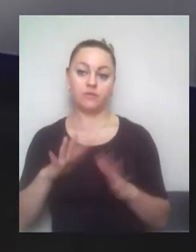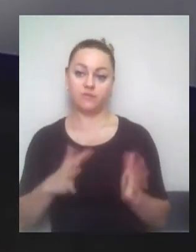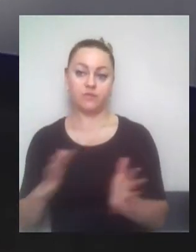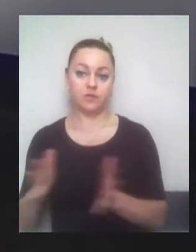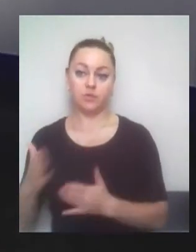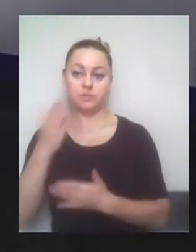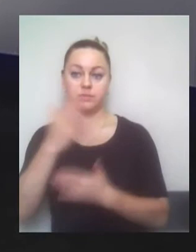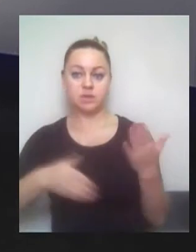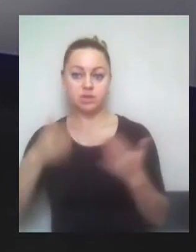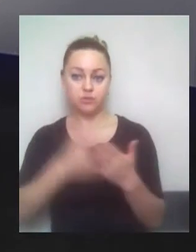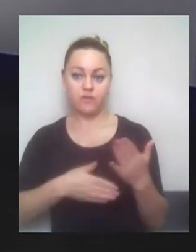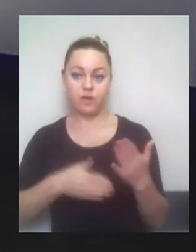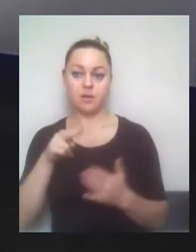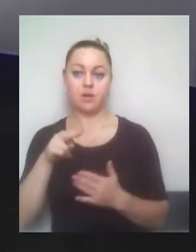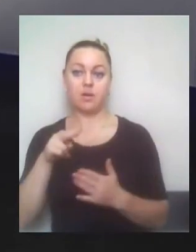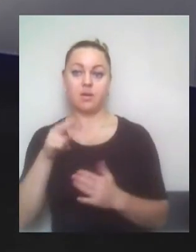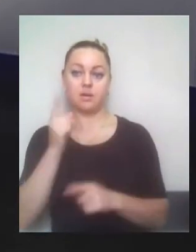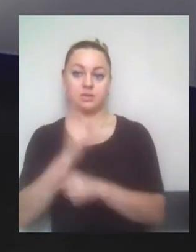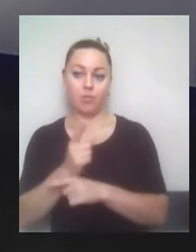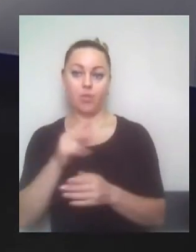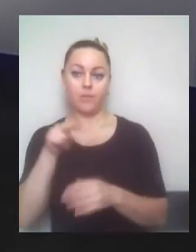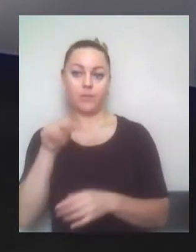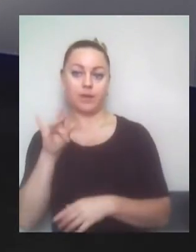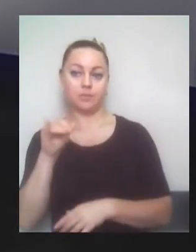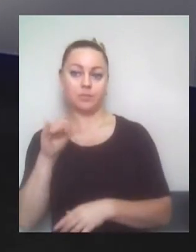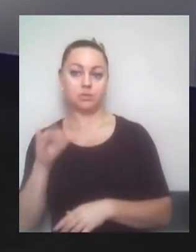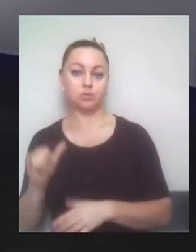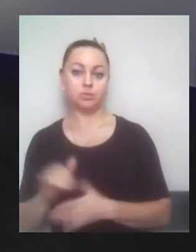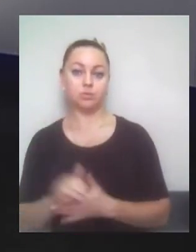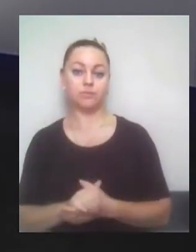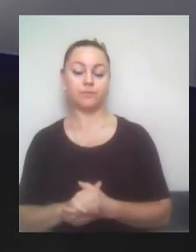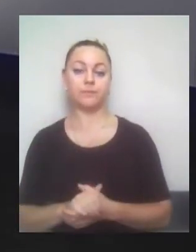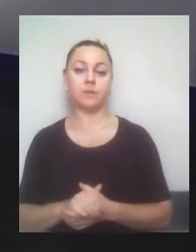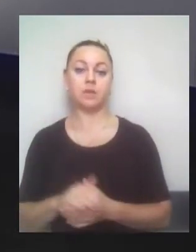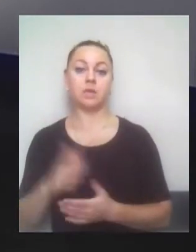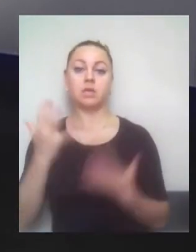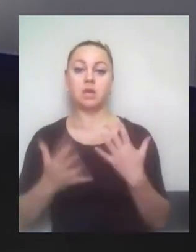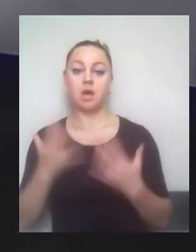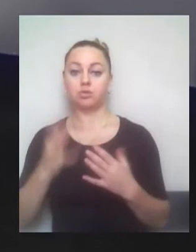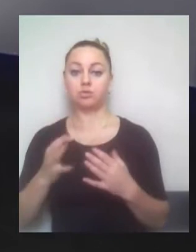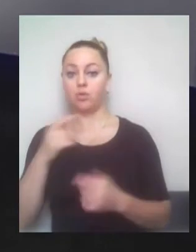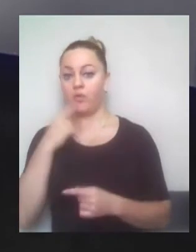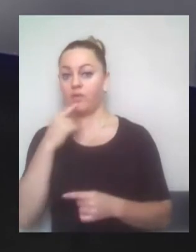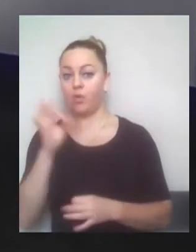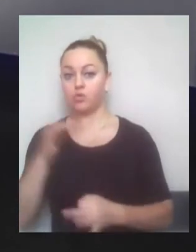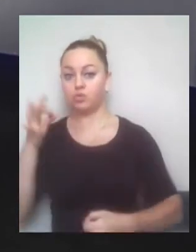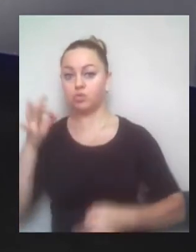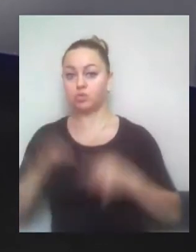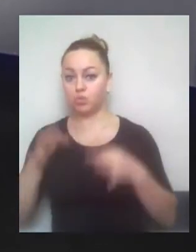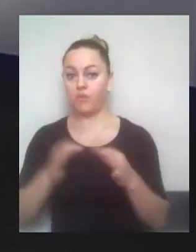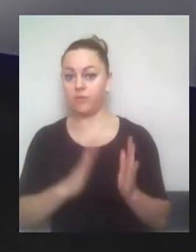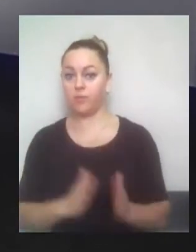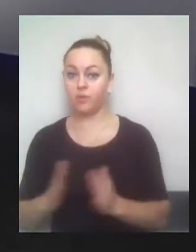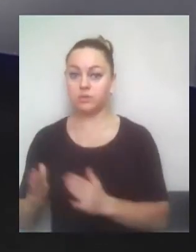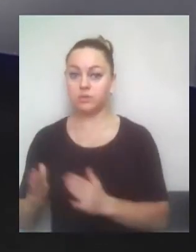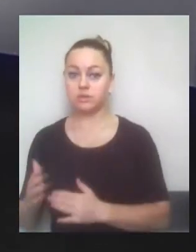приписів. В якому зараз стані, взагалі, прибувають? Дивіться, стосовно судових процесів, наразі, як я зазначала вже, ми